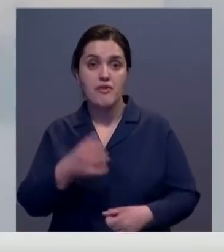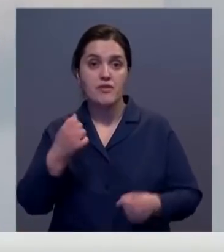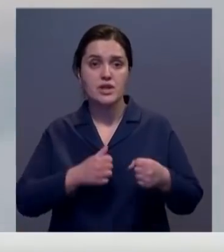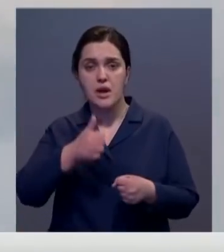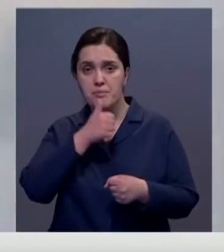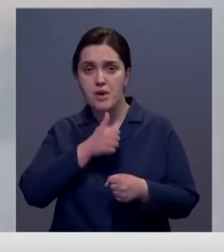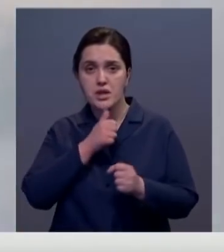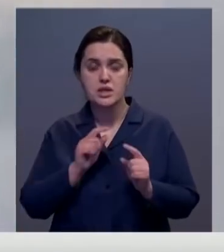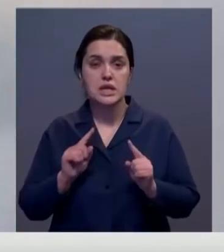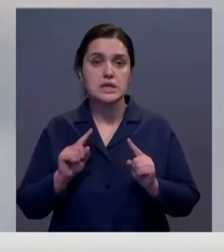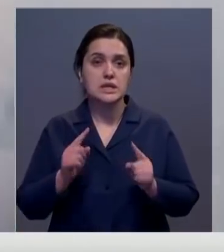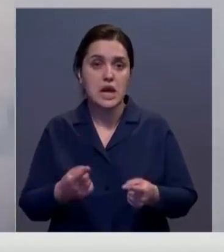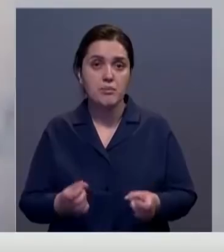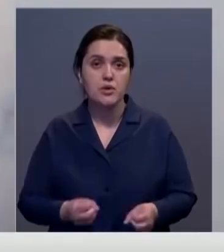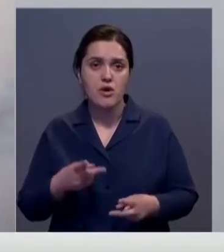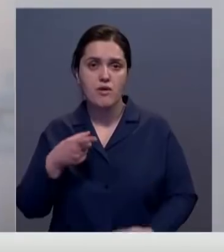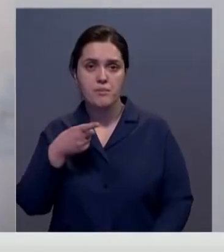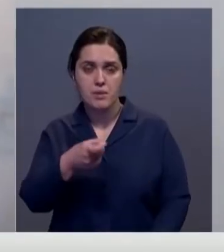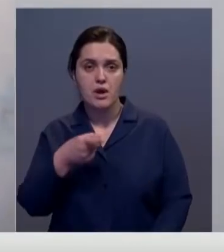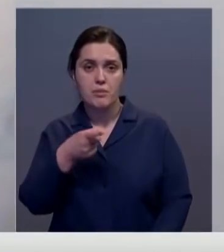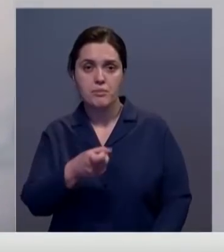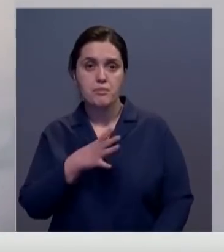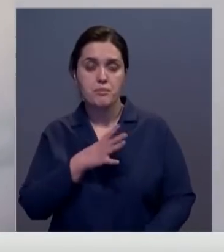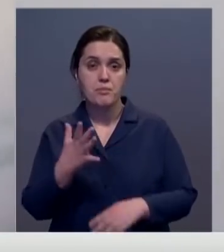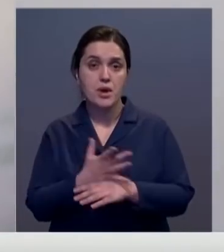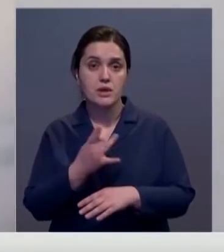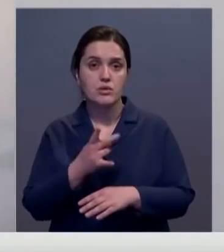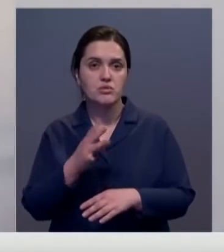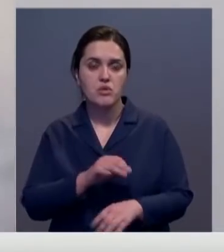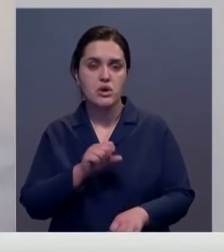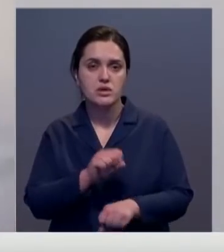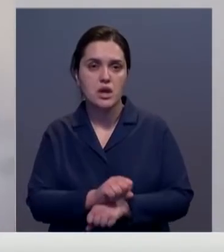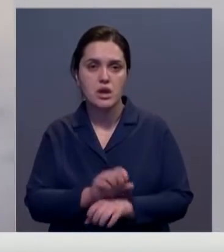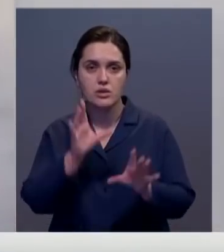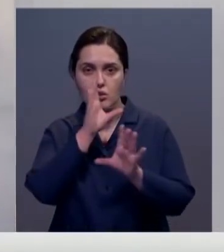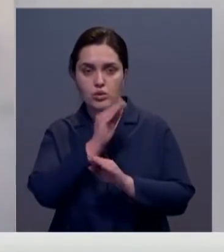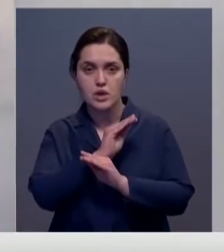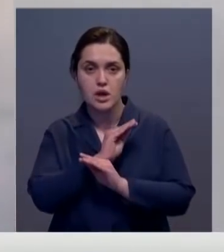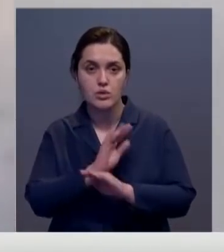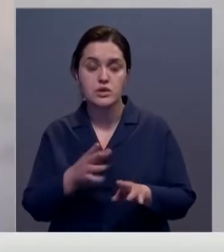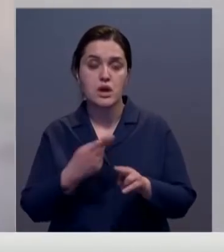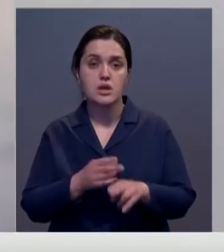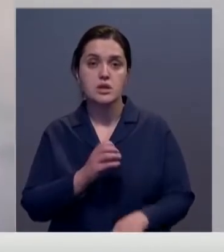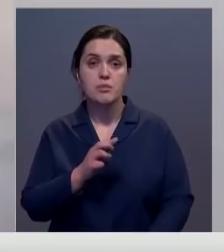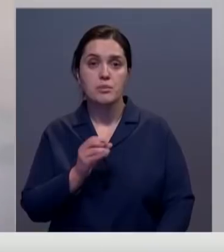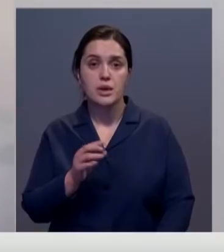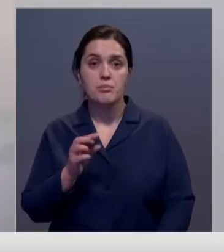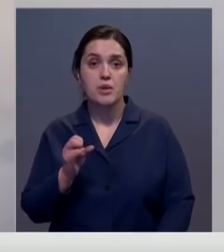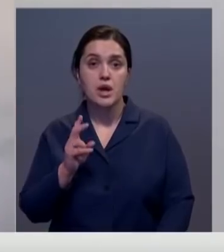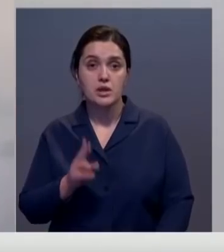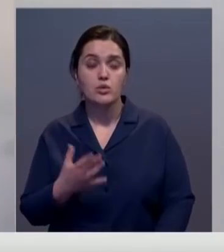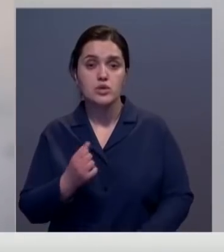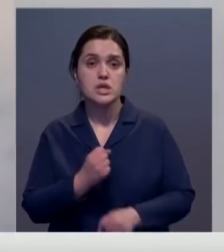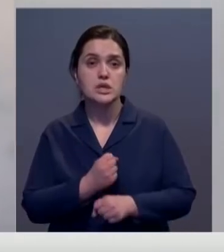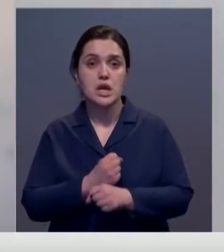попытался задержать преступников, выстрелив в их машину пять раз, но остановить их так и не удалось. Отмечу, что в Сбербанке